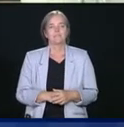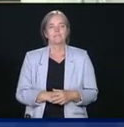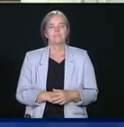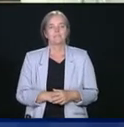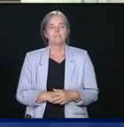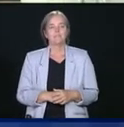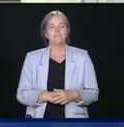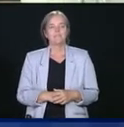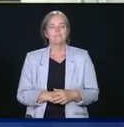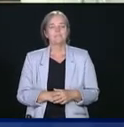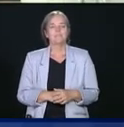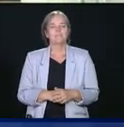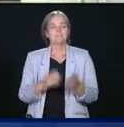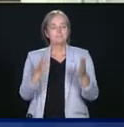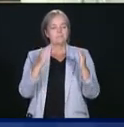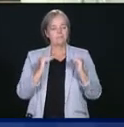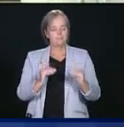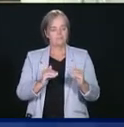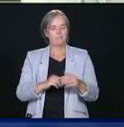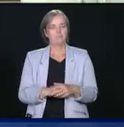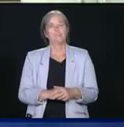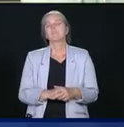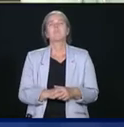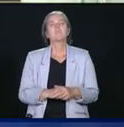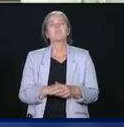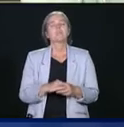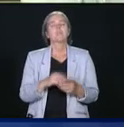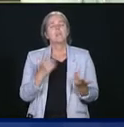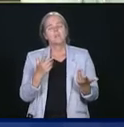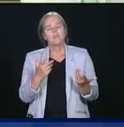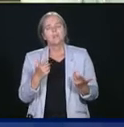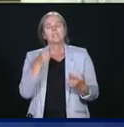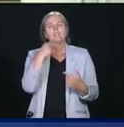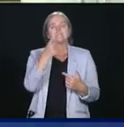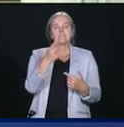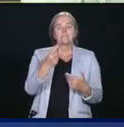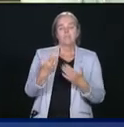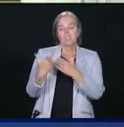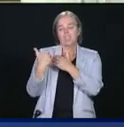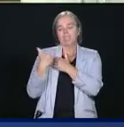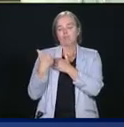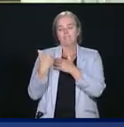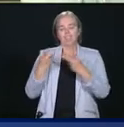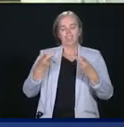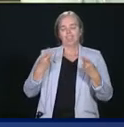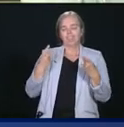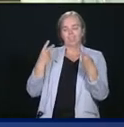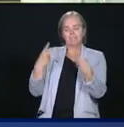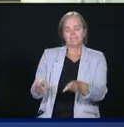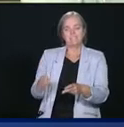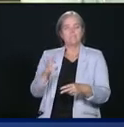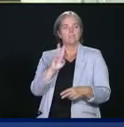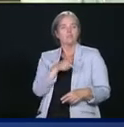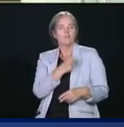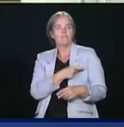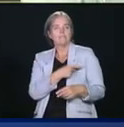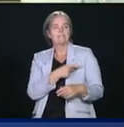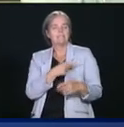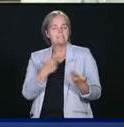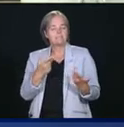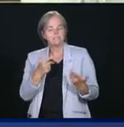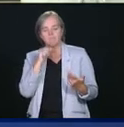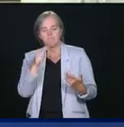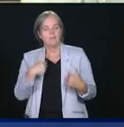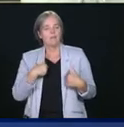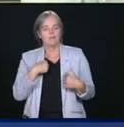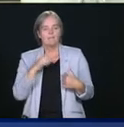Vous avez évoqué les champs de compétences des provinces à plusieurs reprises. Est-ce que les premiers ministres des provinces, lors de votre